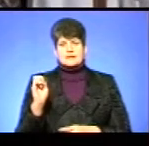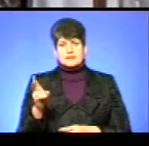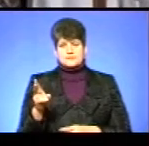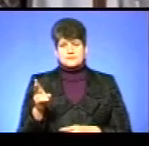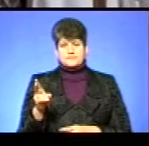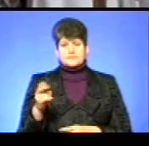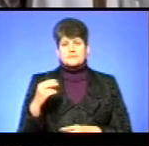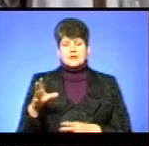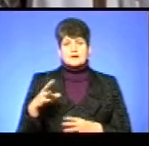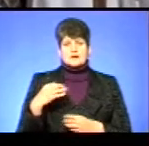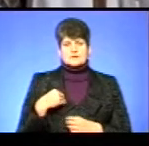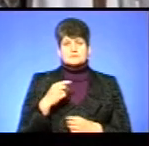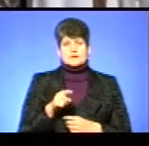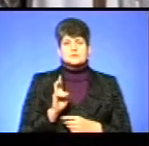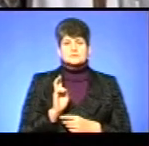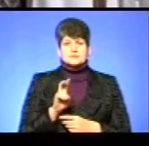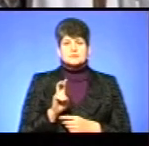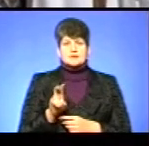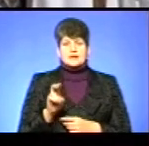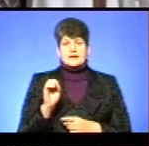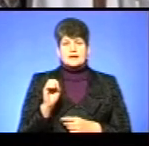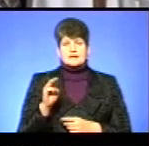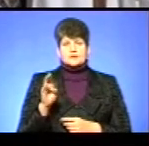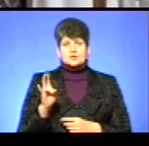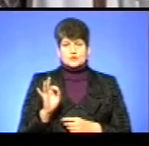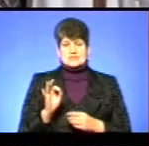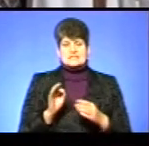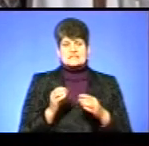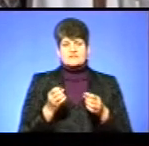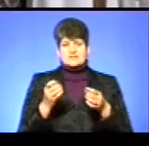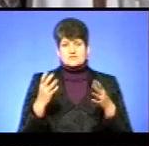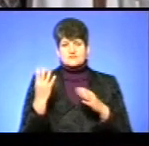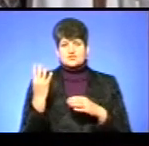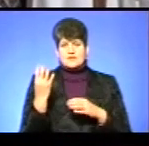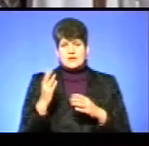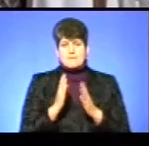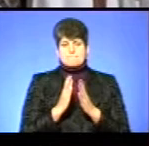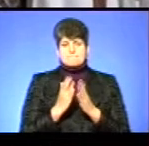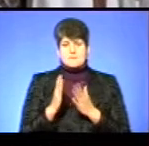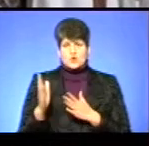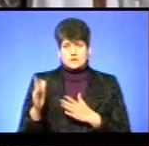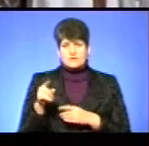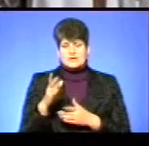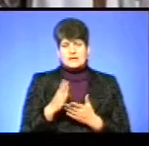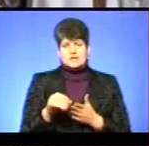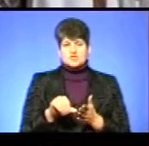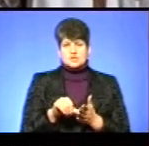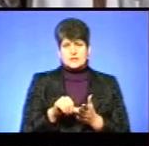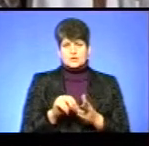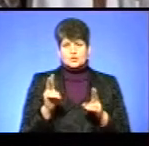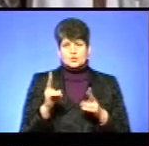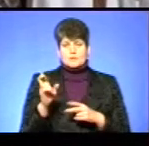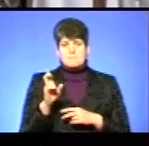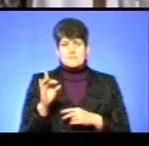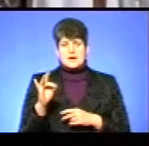Ми разом з нею відвідуємо етносвітлицю в четвертій бібліотеці, вона, як і я, є членом клубу